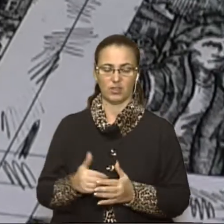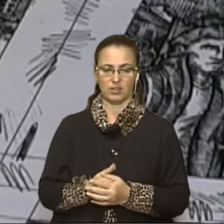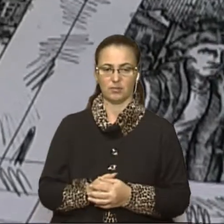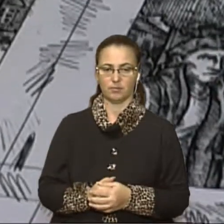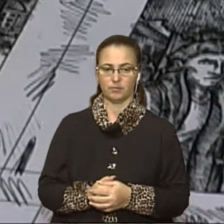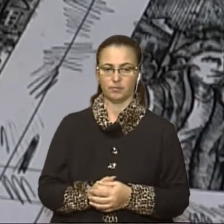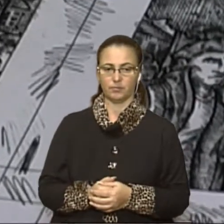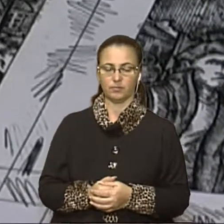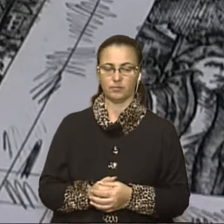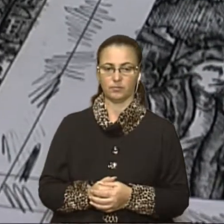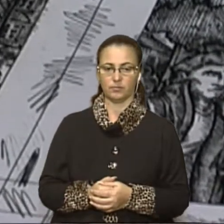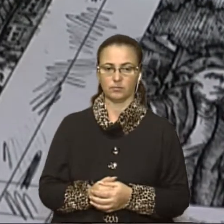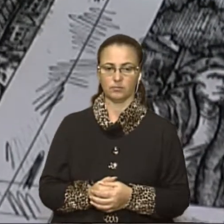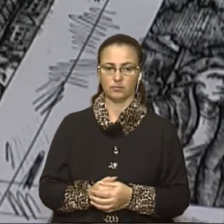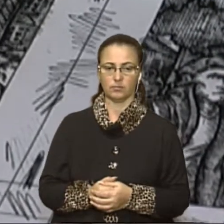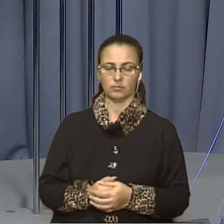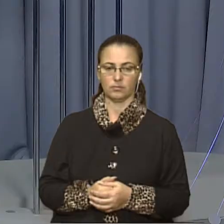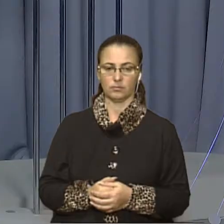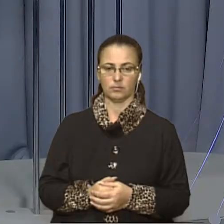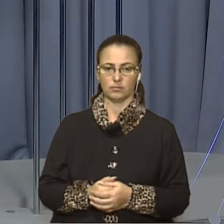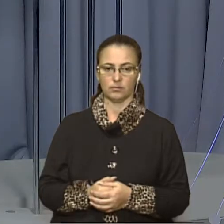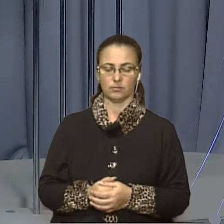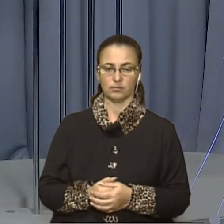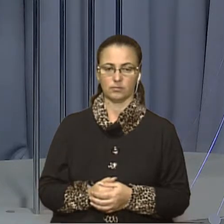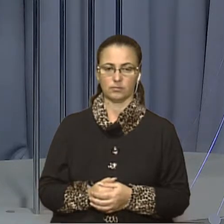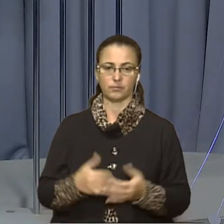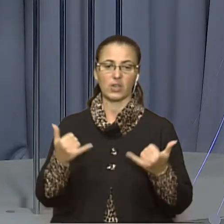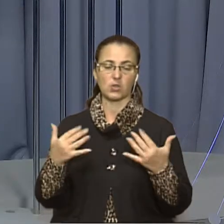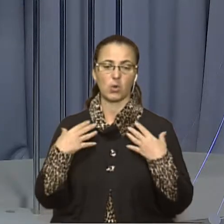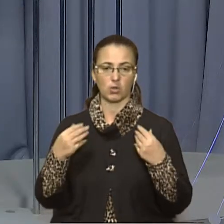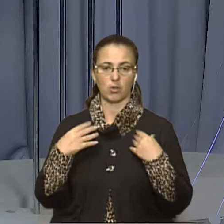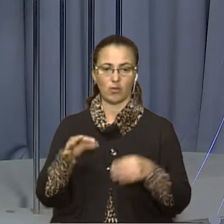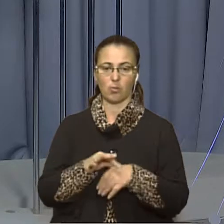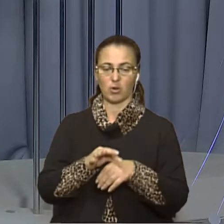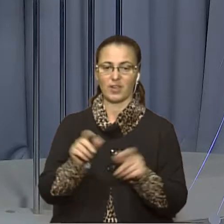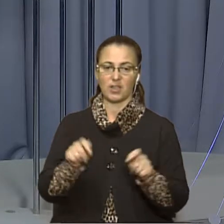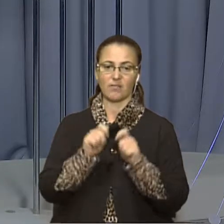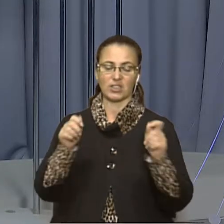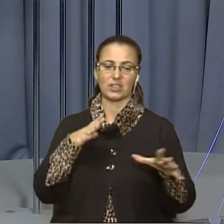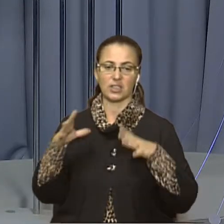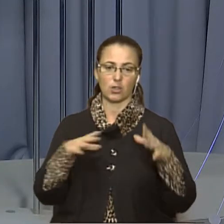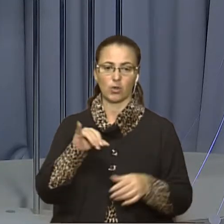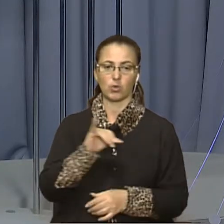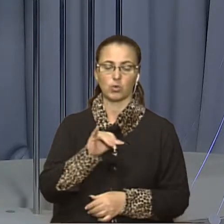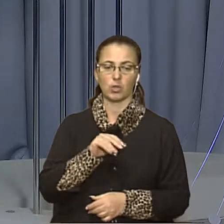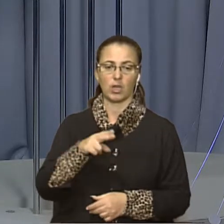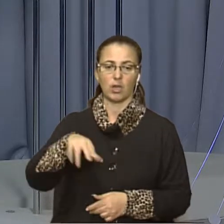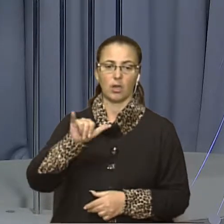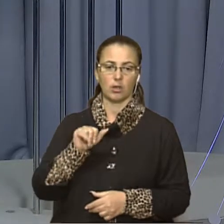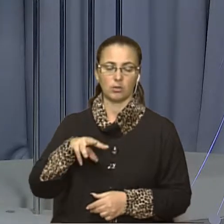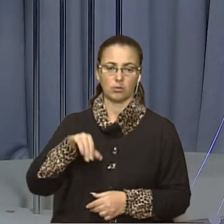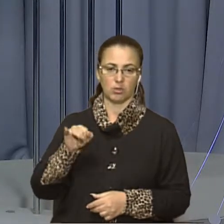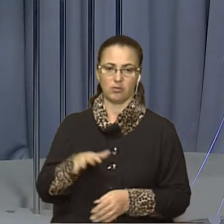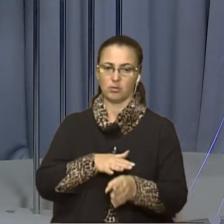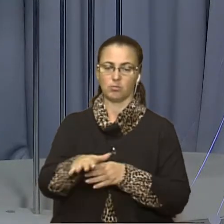Стадник, новини на Суспільному, Львів. Сьогодні у Львові відбулося відкрите тренування Юрія Думи. Він абсолютний